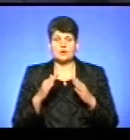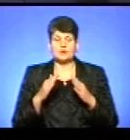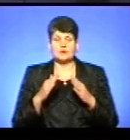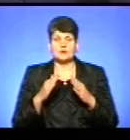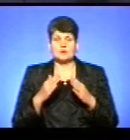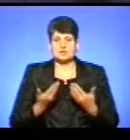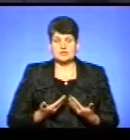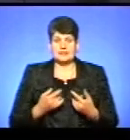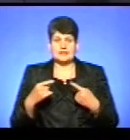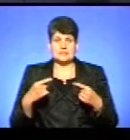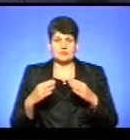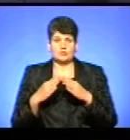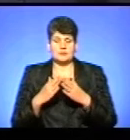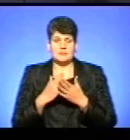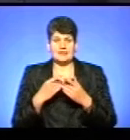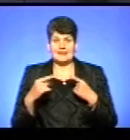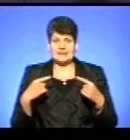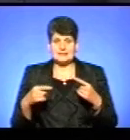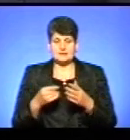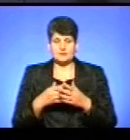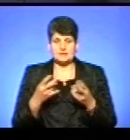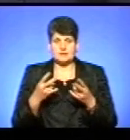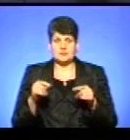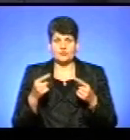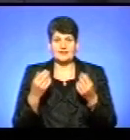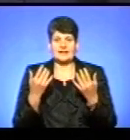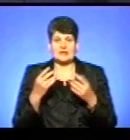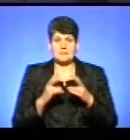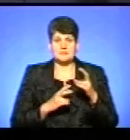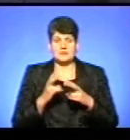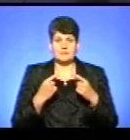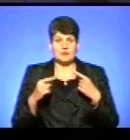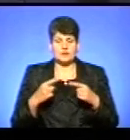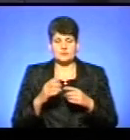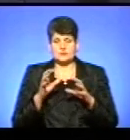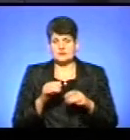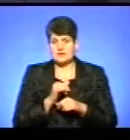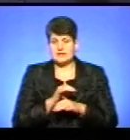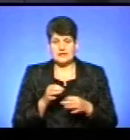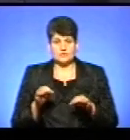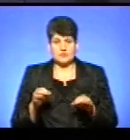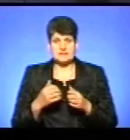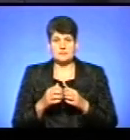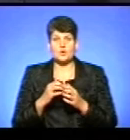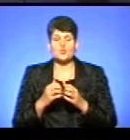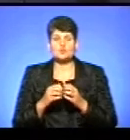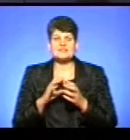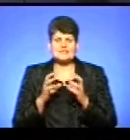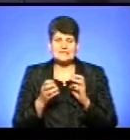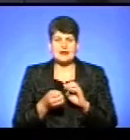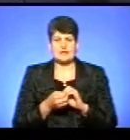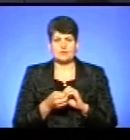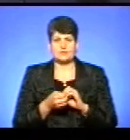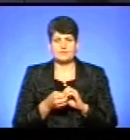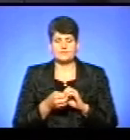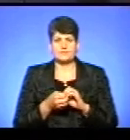мали різний тариф, це нам треба тоді створювати декілька підприємств, інакше законодавство нам не дозволить. Зараз ми усередньоємо, тобто складаємо